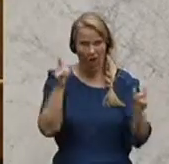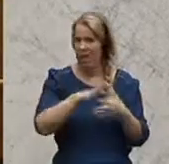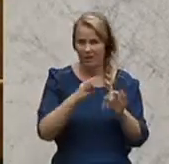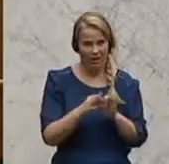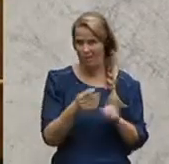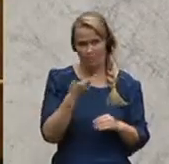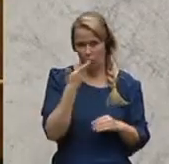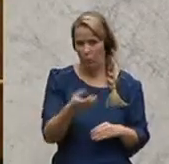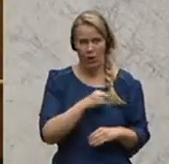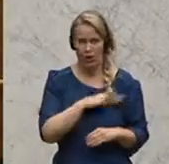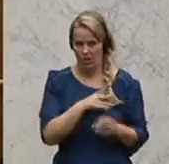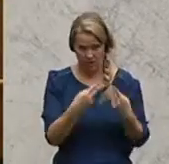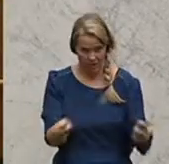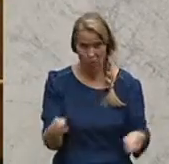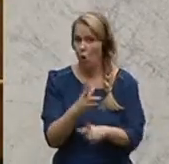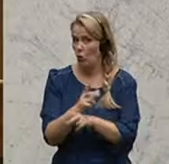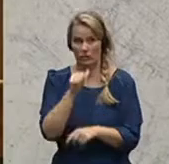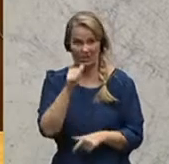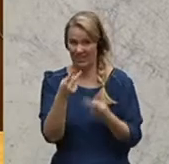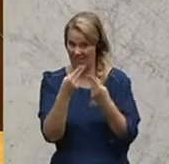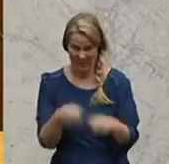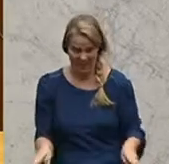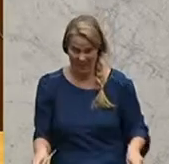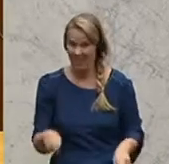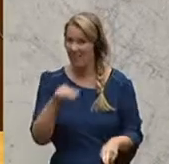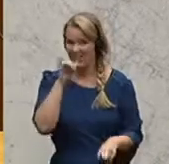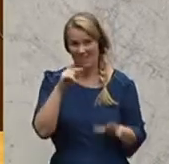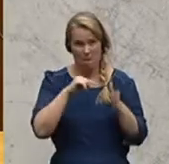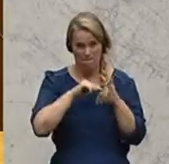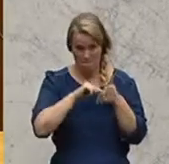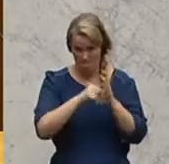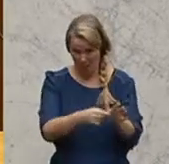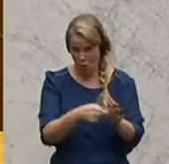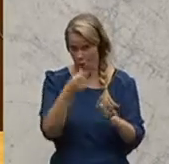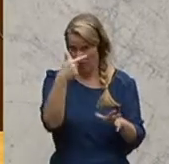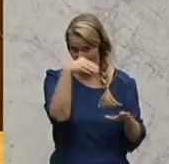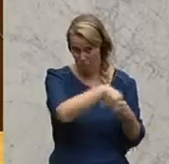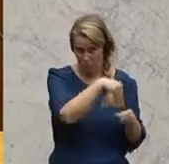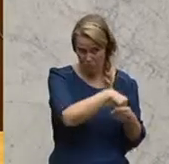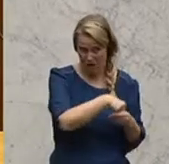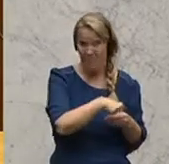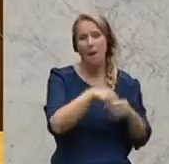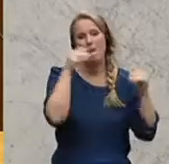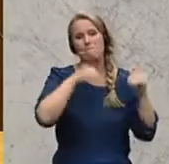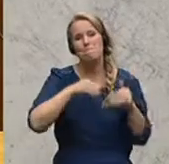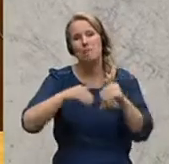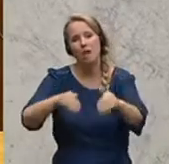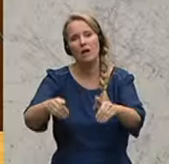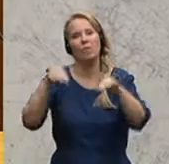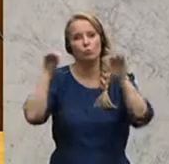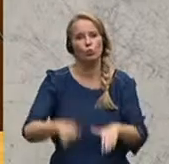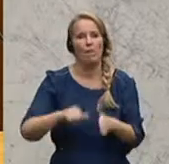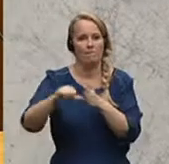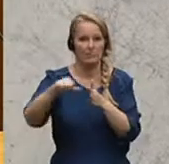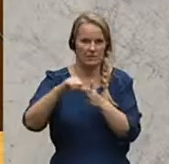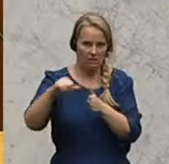wurde nicht reich. Österreich wurde dadurch nicht reich. Es geht nicht um Millionen, die angelegt worden sind. Es geht um Milliarden, die bezahlt werden